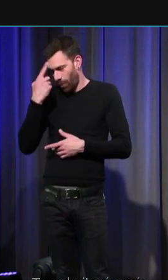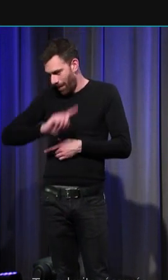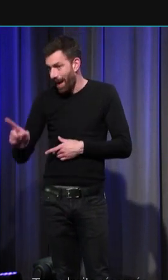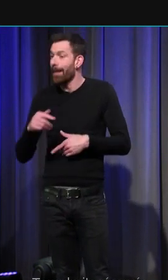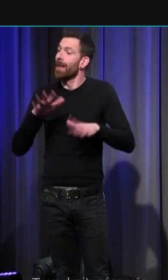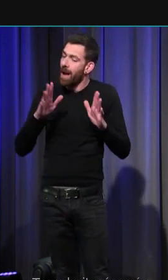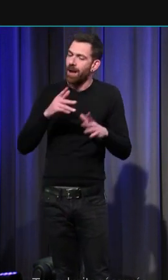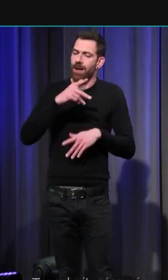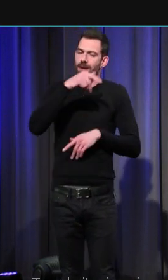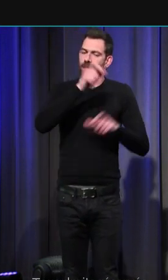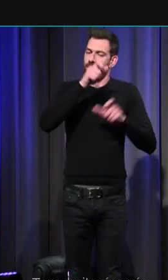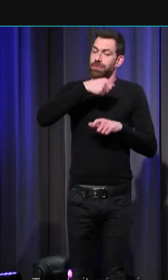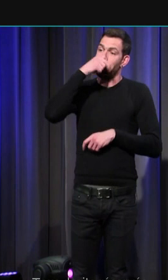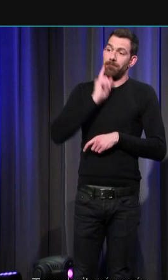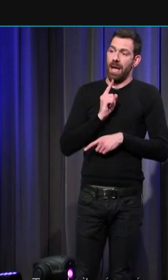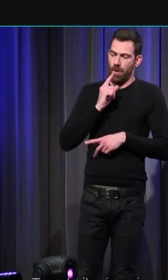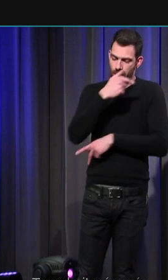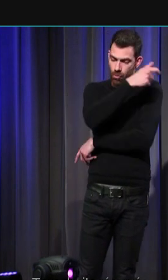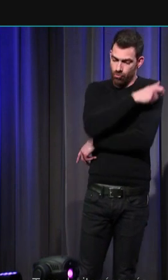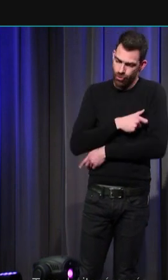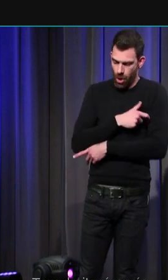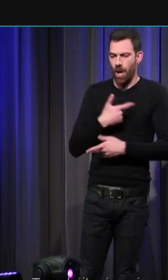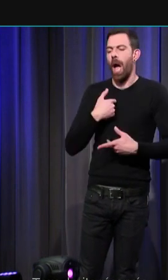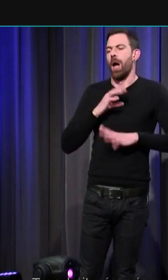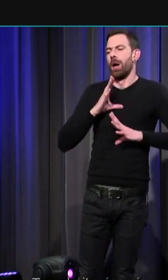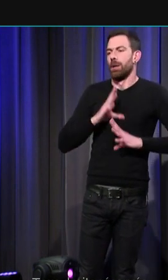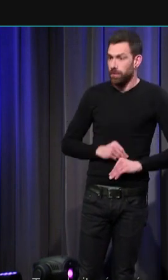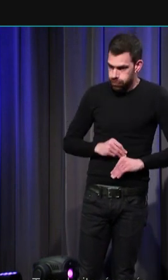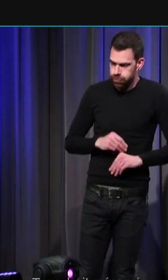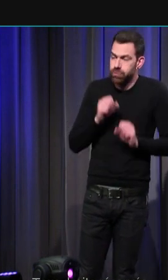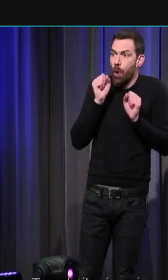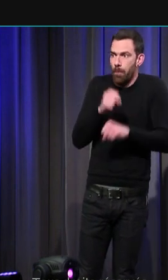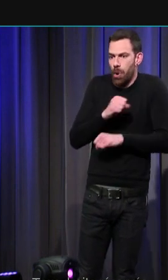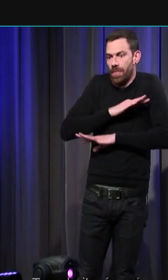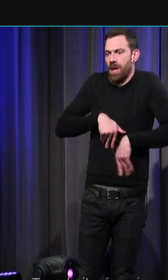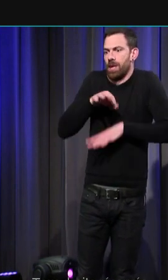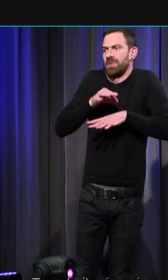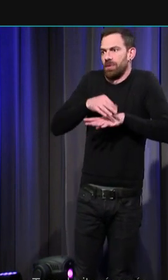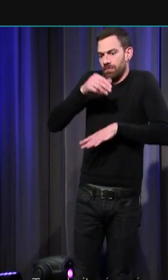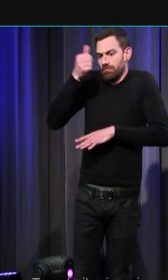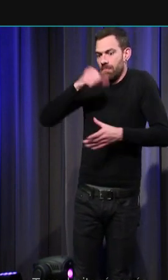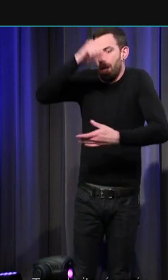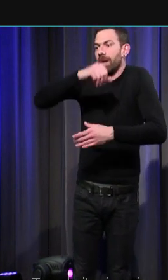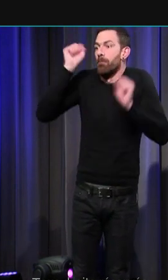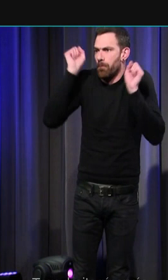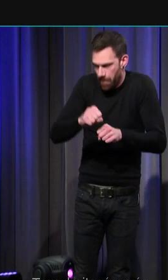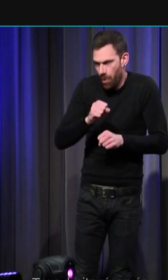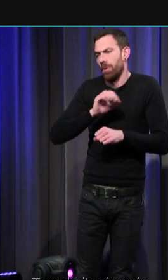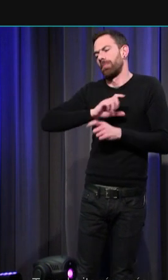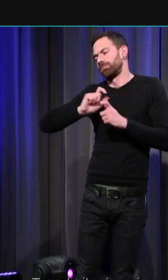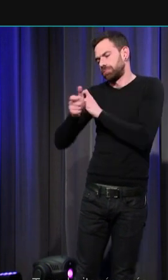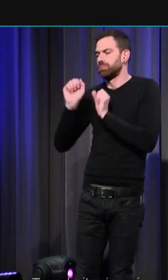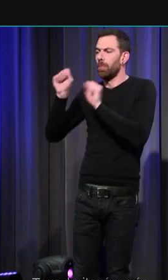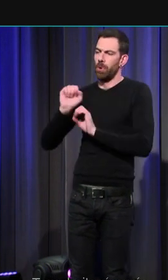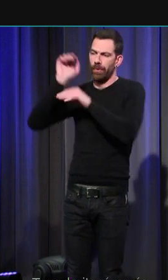d'être soulagés de baptiser un enfant in extremis et de pouvoir l'enterrer en terre